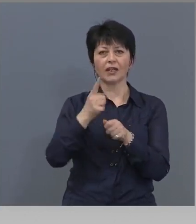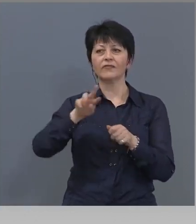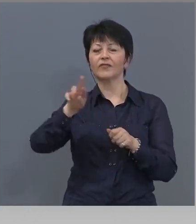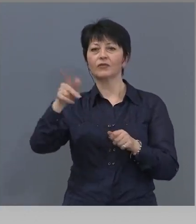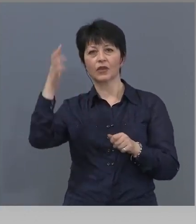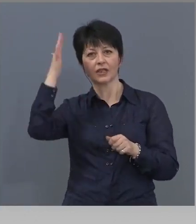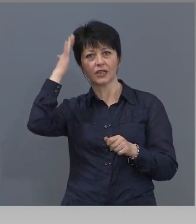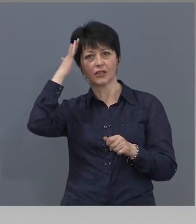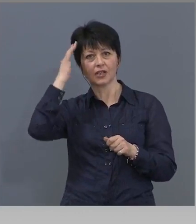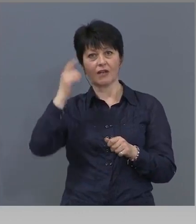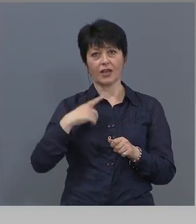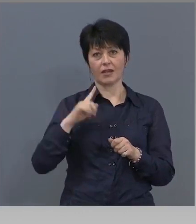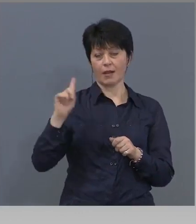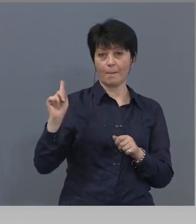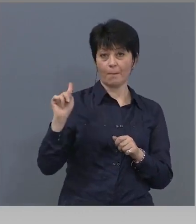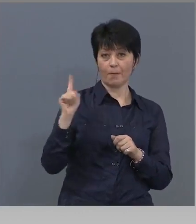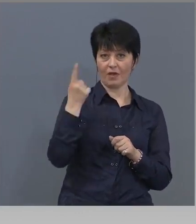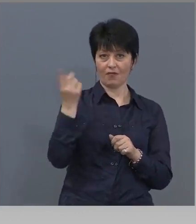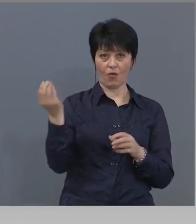ги въведохме.